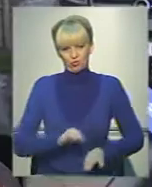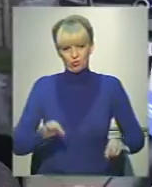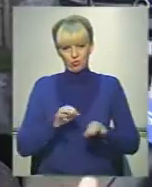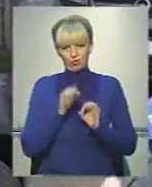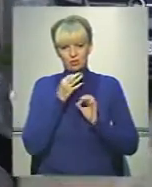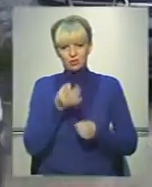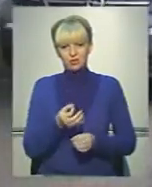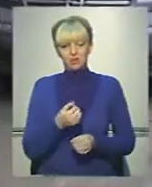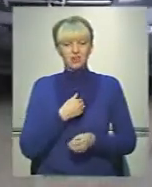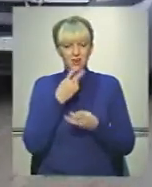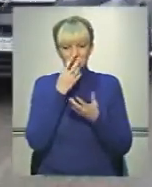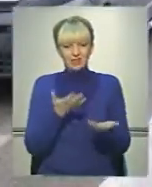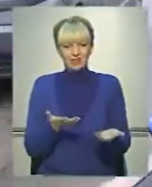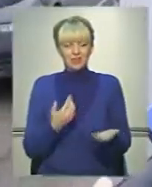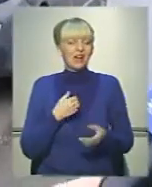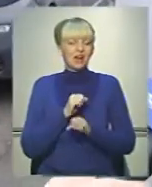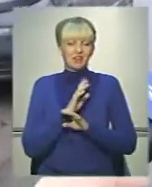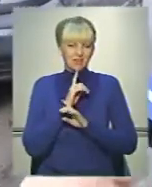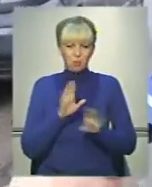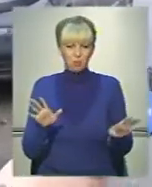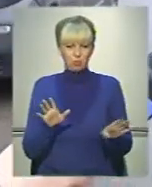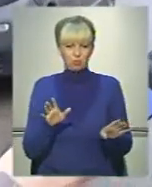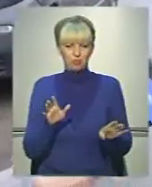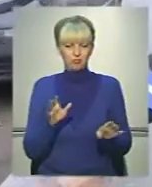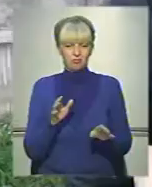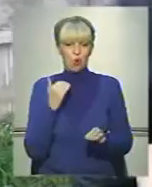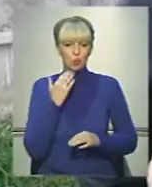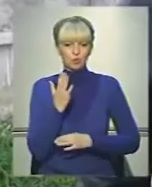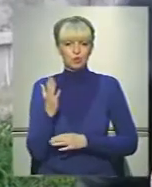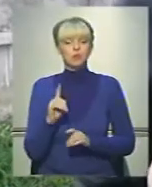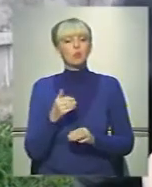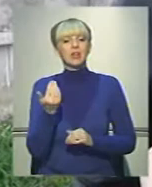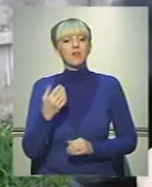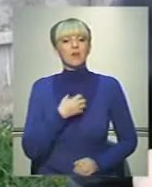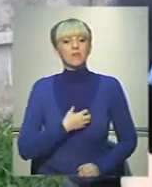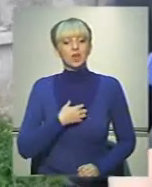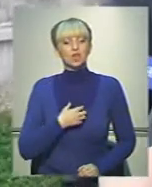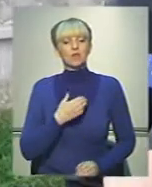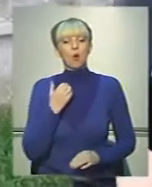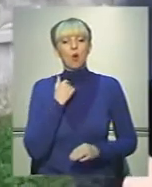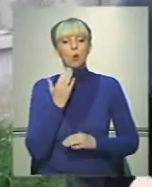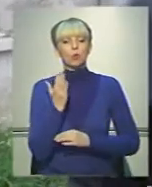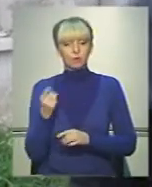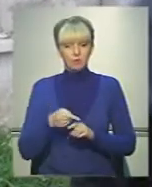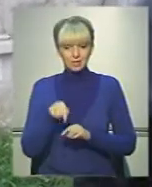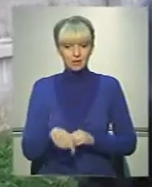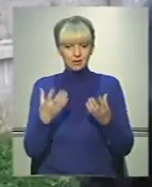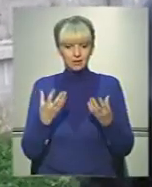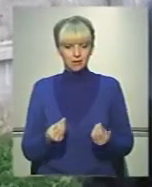знаю. Я не вважаю, навіть не буду, напевно, голосувати. Чому для вас важливо голосувати в цей день?